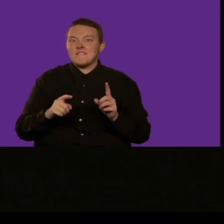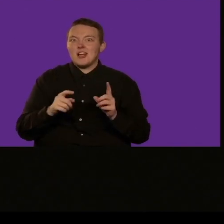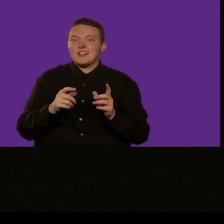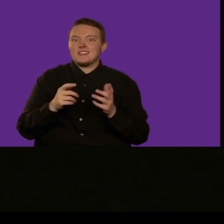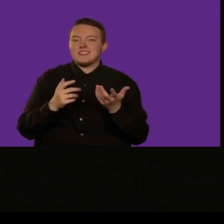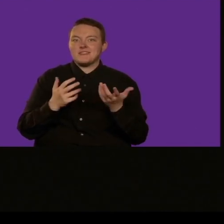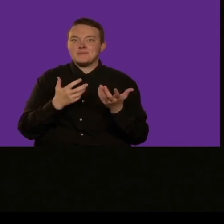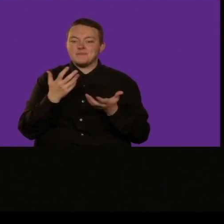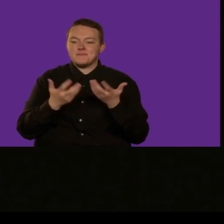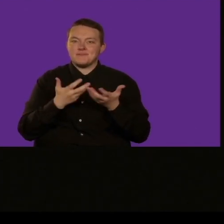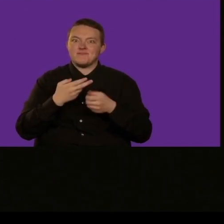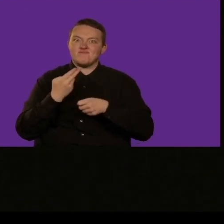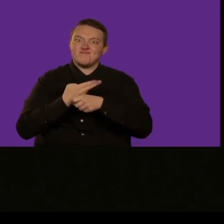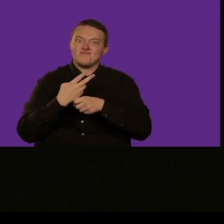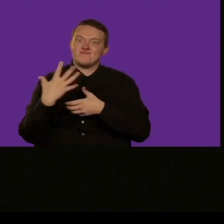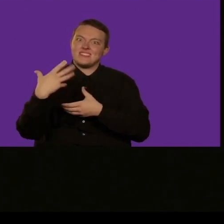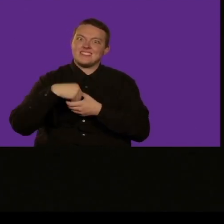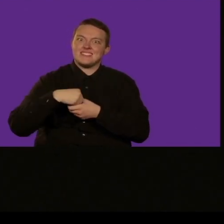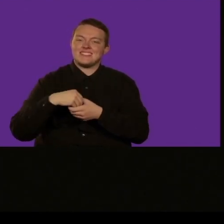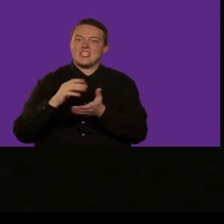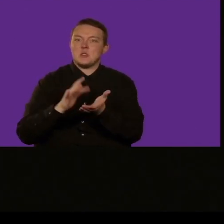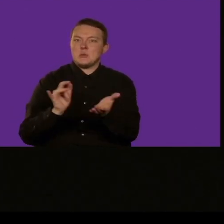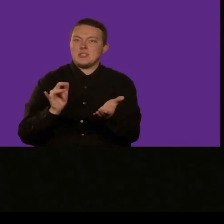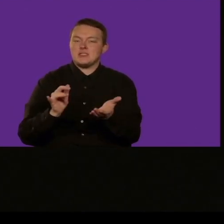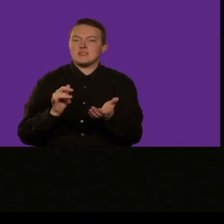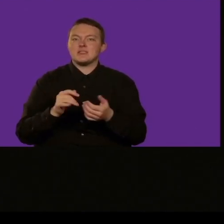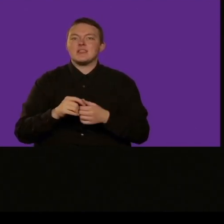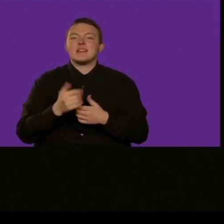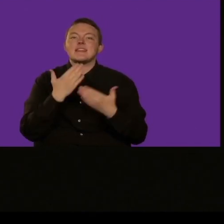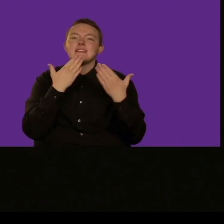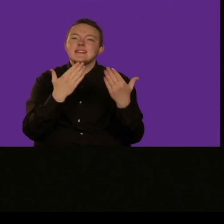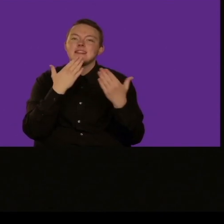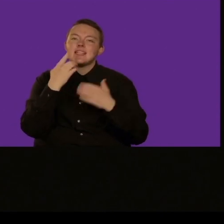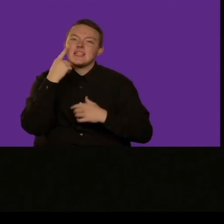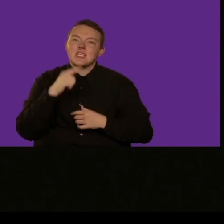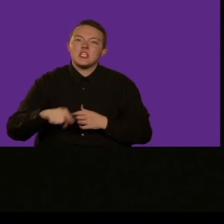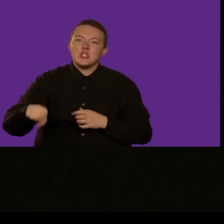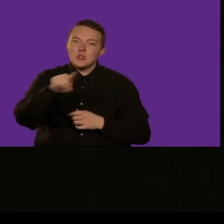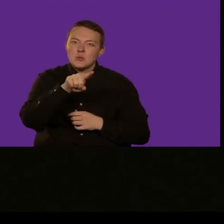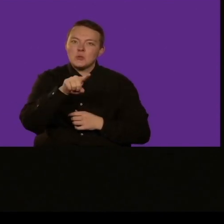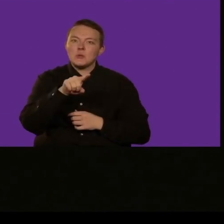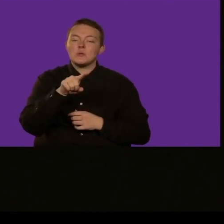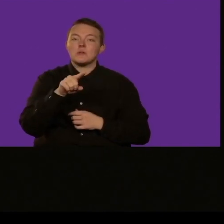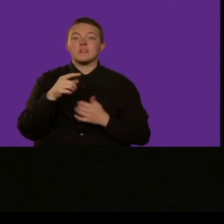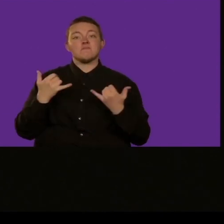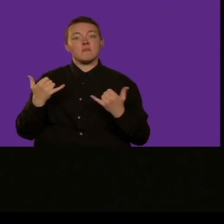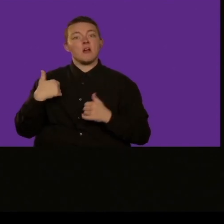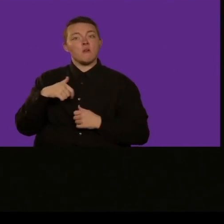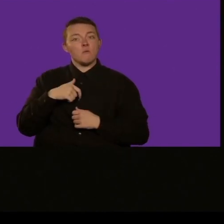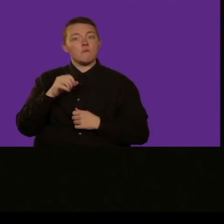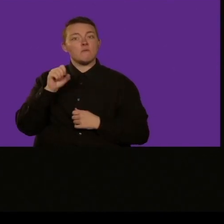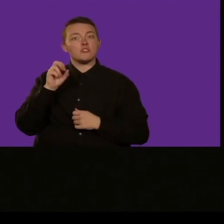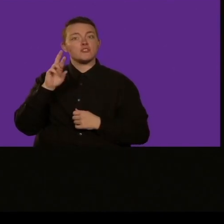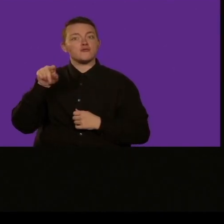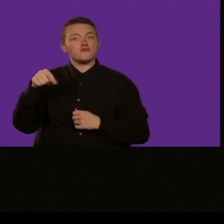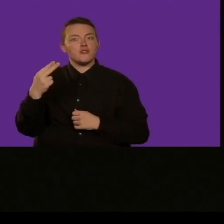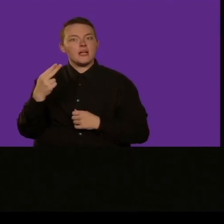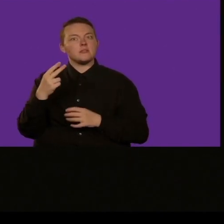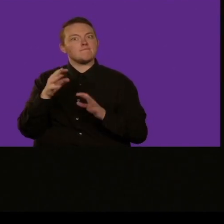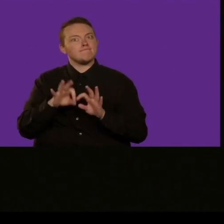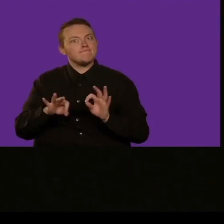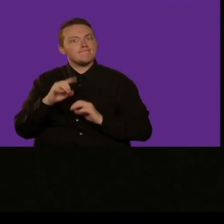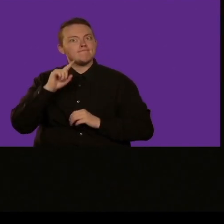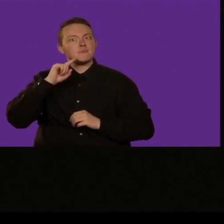esprimere idee, per la diversità e per l'equità. Ora, molto più di prima, questo movimento